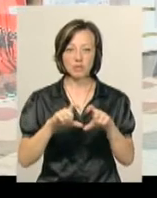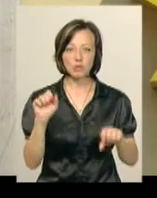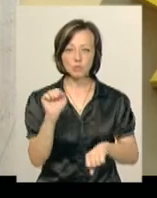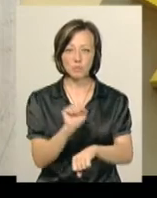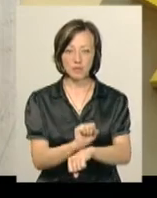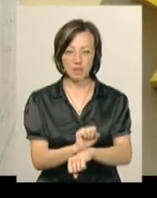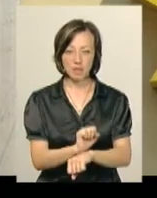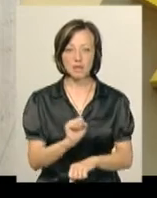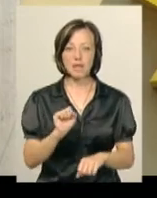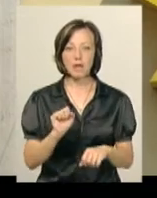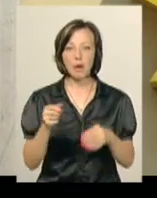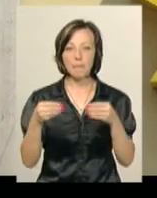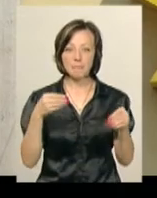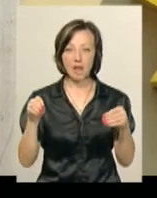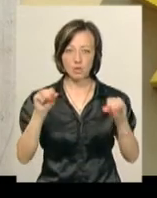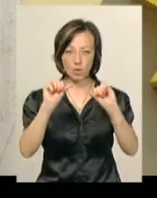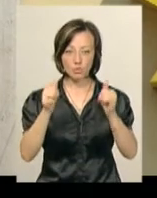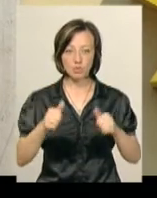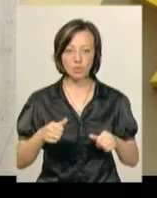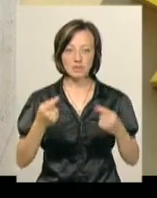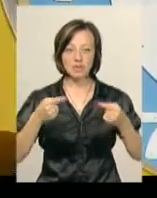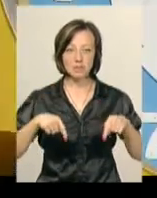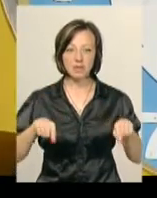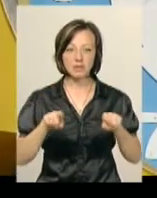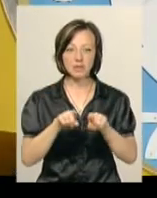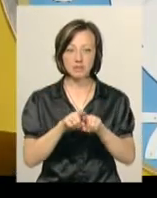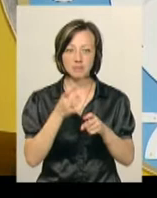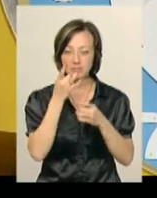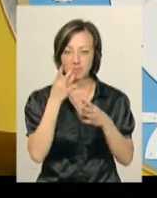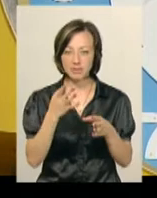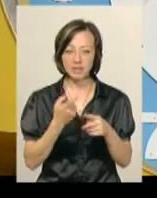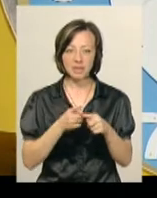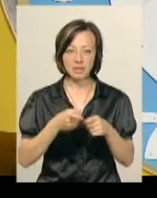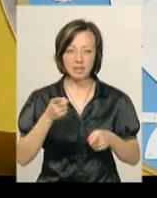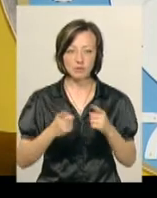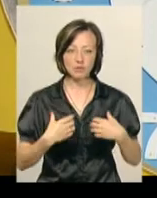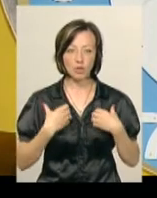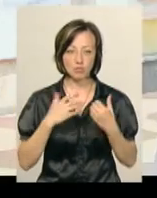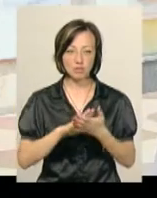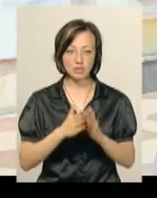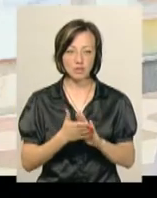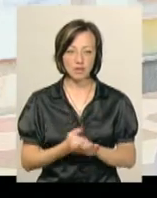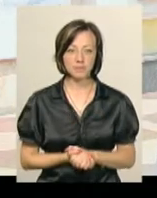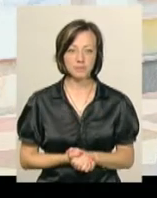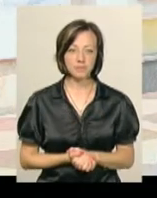зупинили. Сама пластикова конструкція давно занепала. Птахи звели гнізда і вона перебуває дійсно у страшному стані.